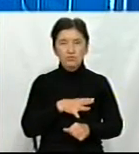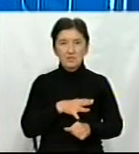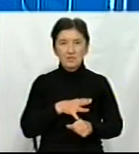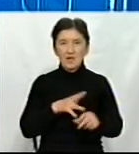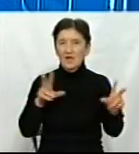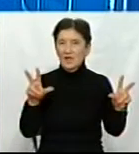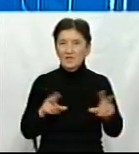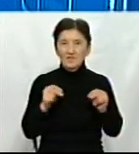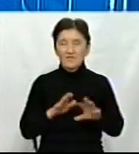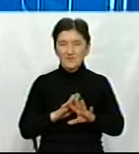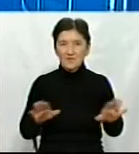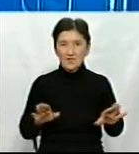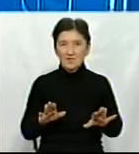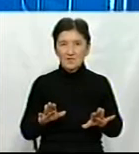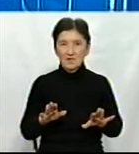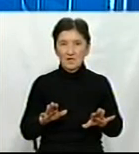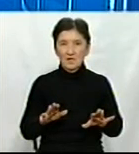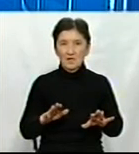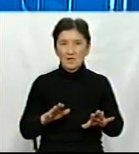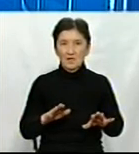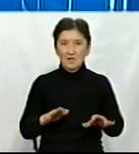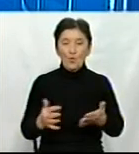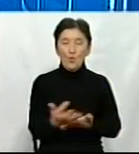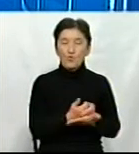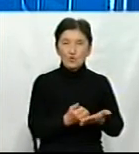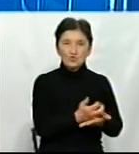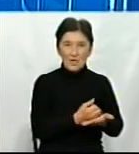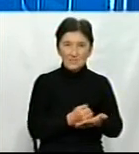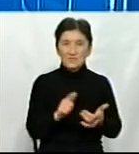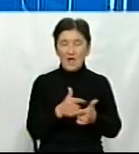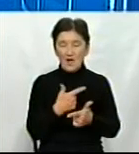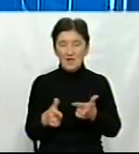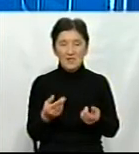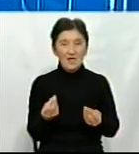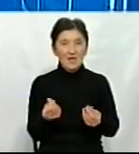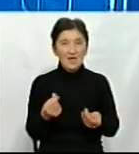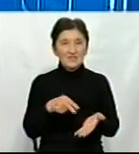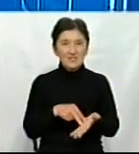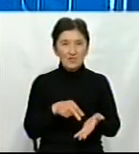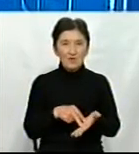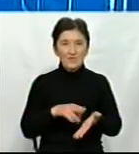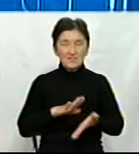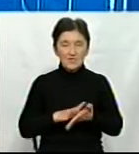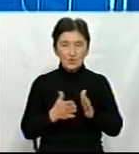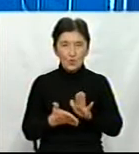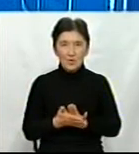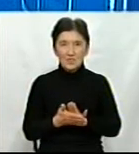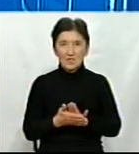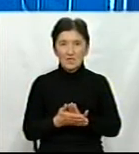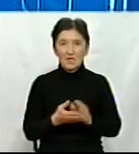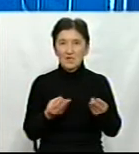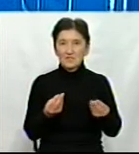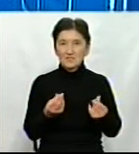врожайності, але в ціновій ситуації дещо ціни значно були